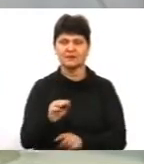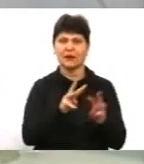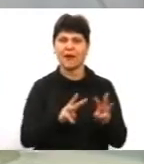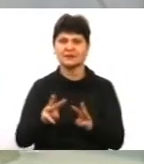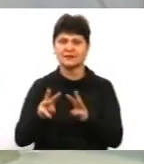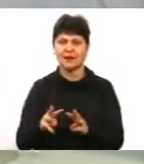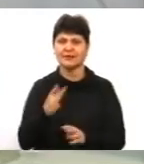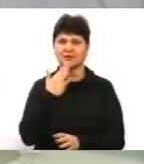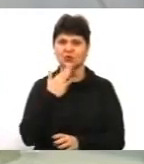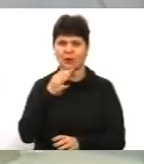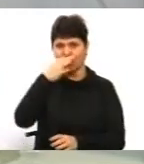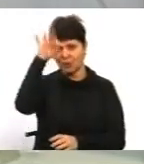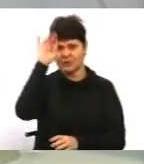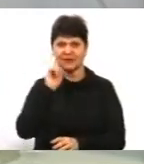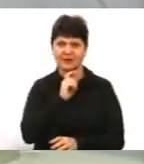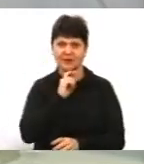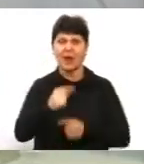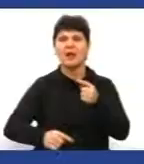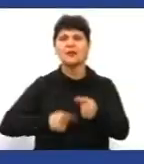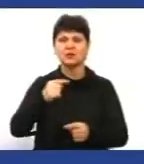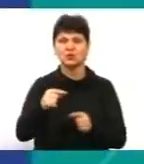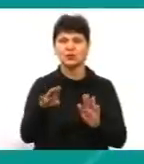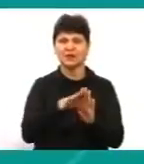Вінничини. Далі слухаємо наступну інфографіку.